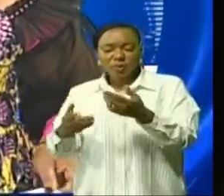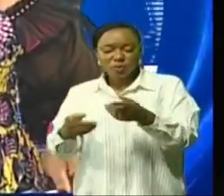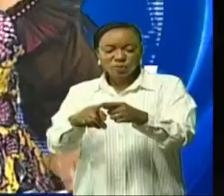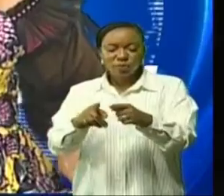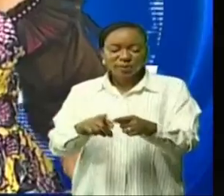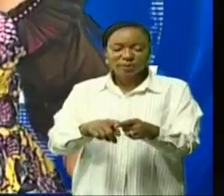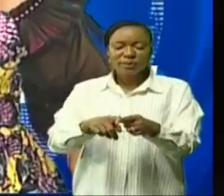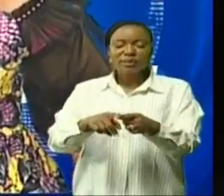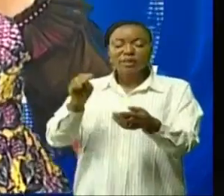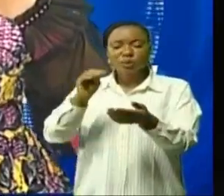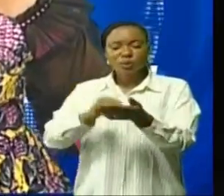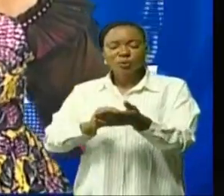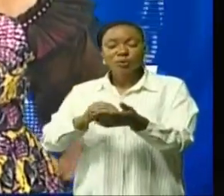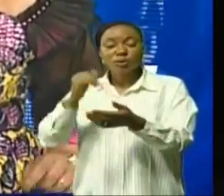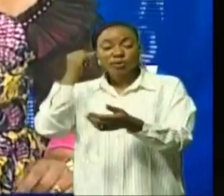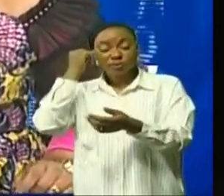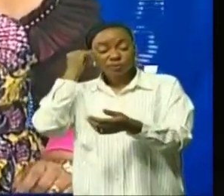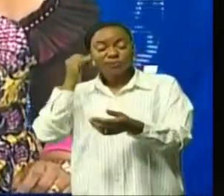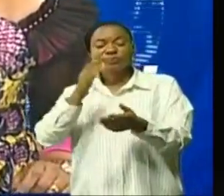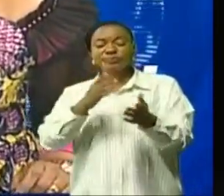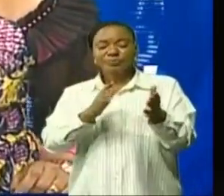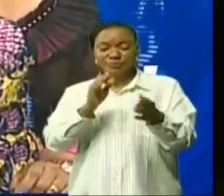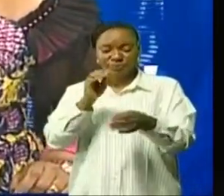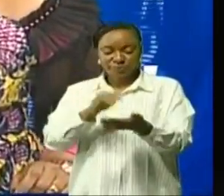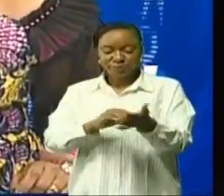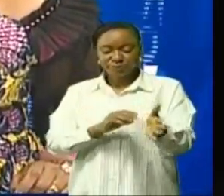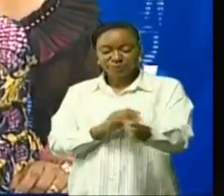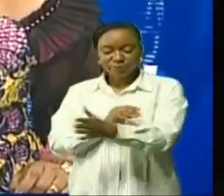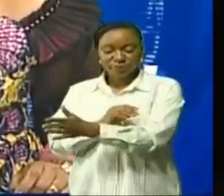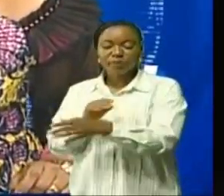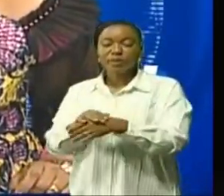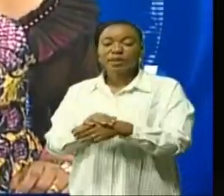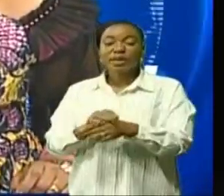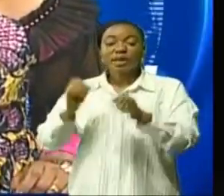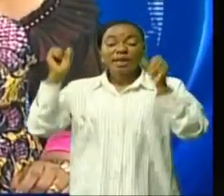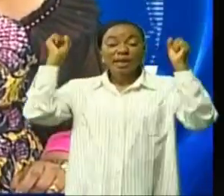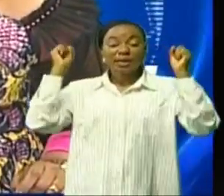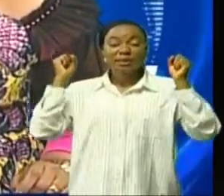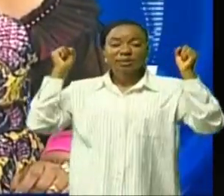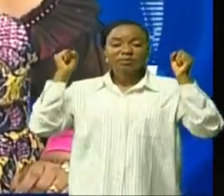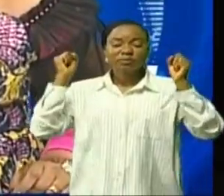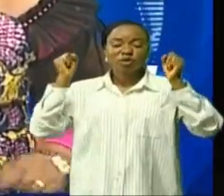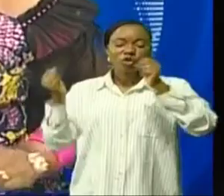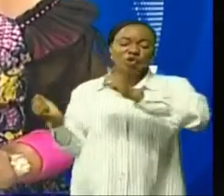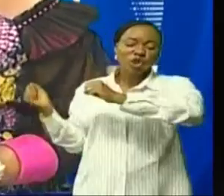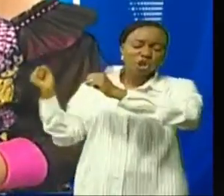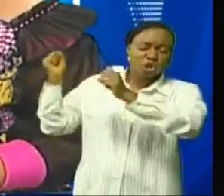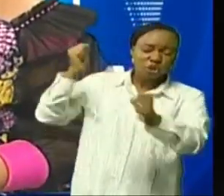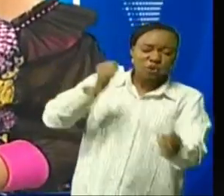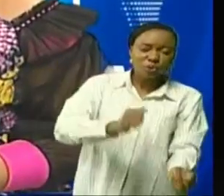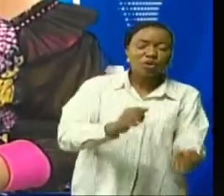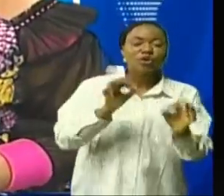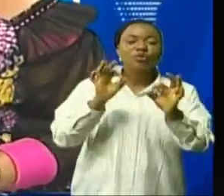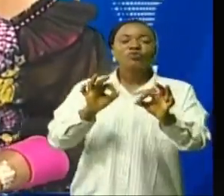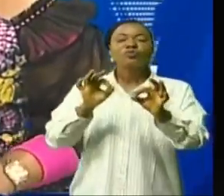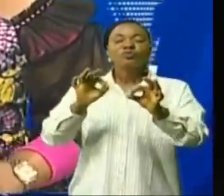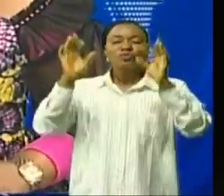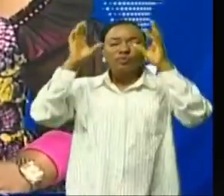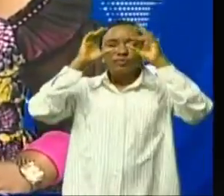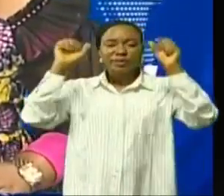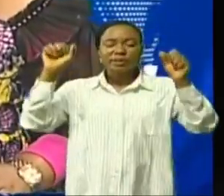nous y reviendrons en sport la ligue nationale de judo de l'RDC a un nouveau coordonnateur maître